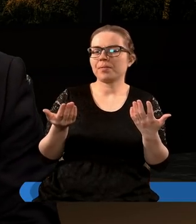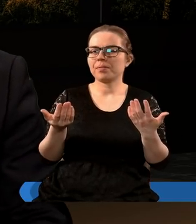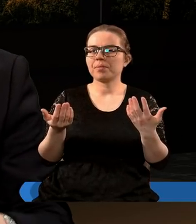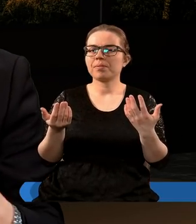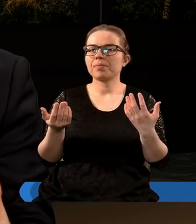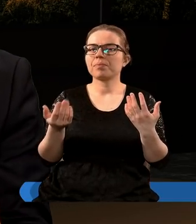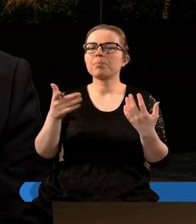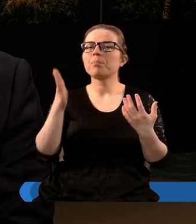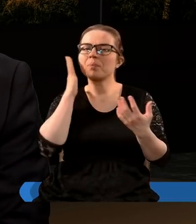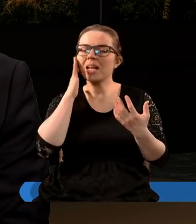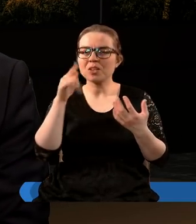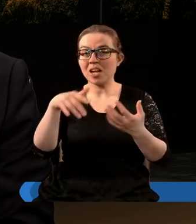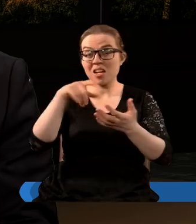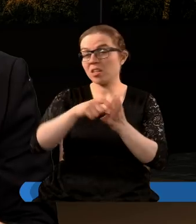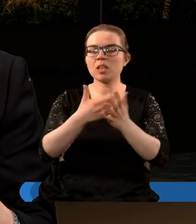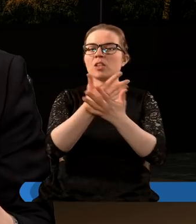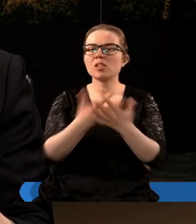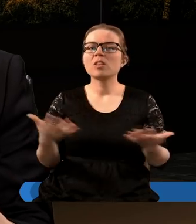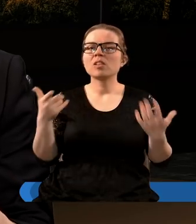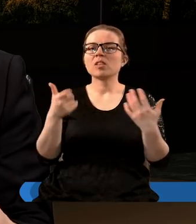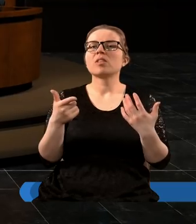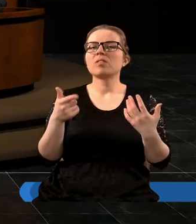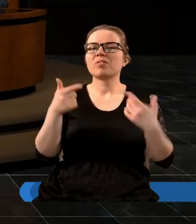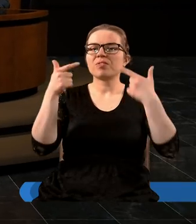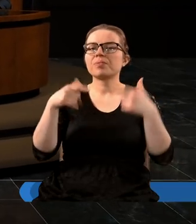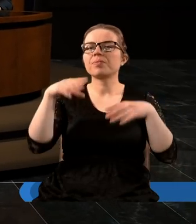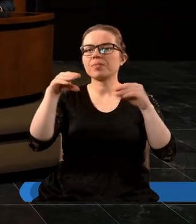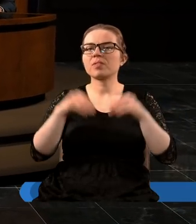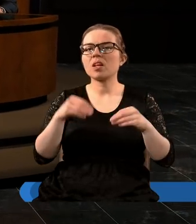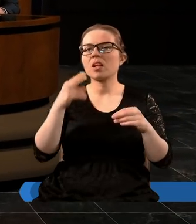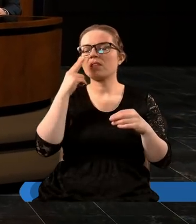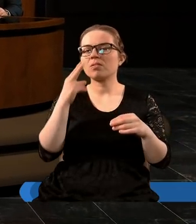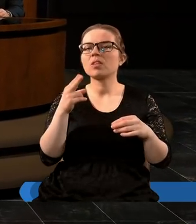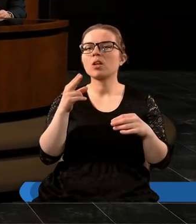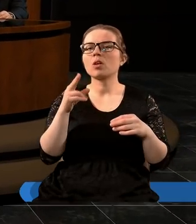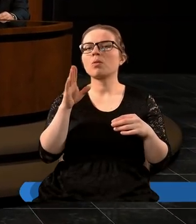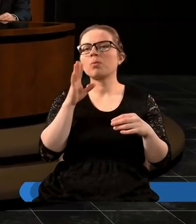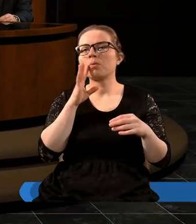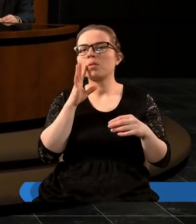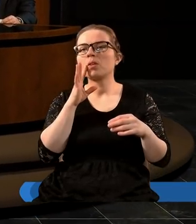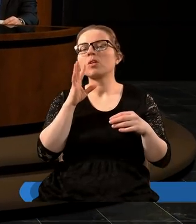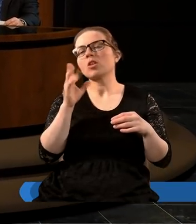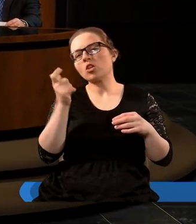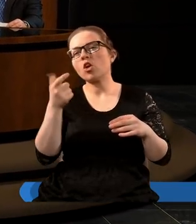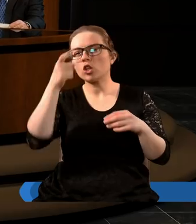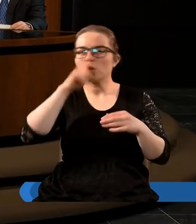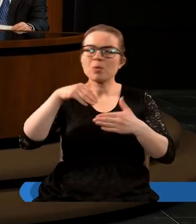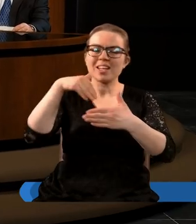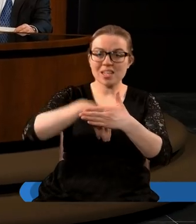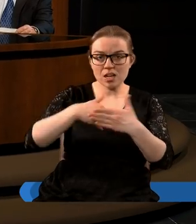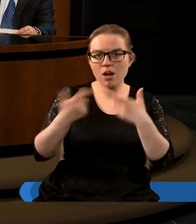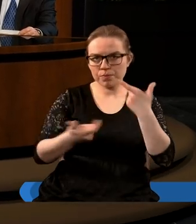widzimy mieszkańców ziemi, mieszkańców ziemi, którzy są w tym wierszu jakby upici, tak, upici winem nierządu.